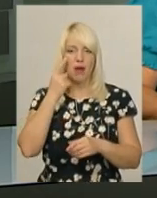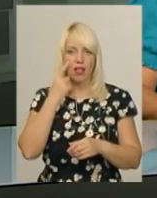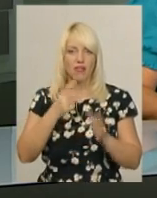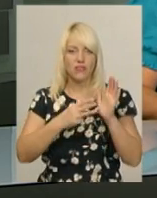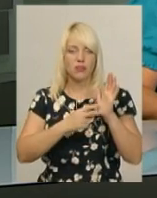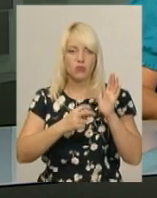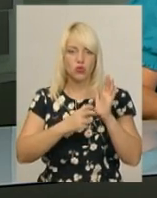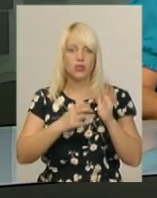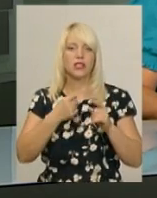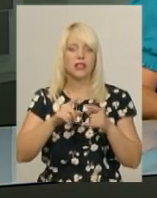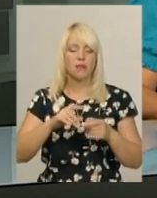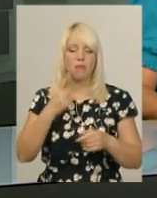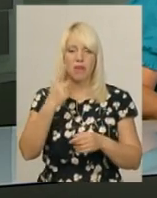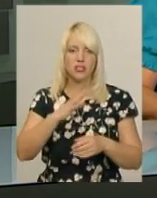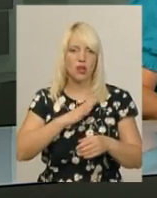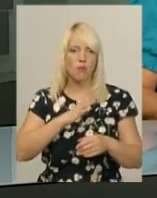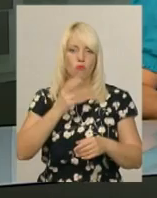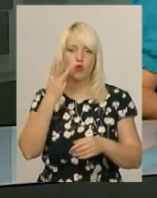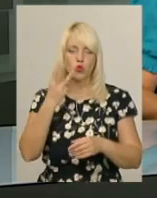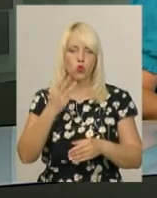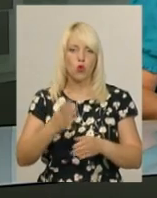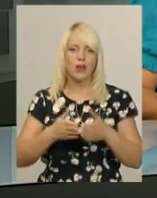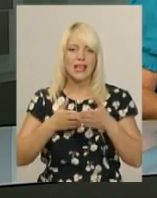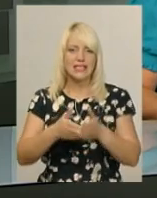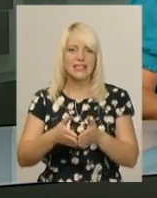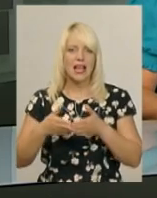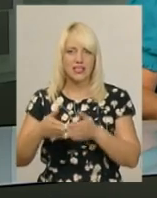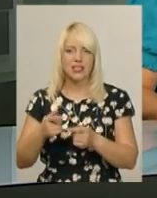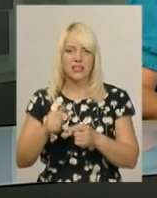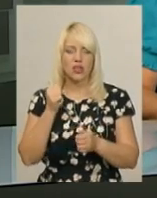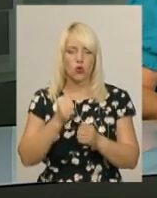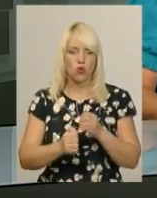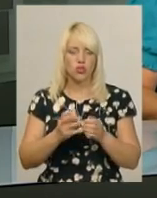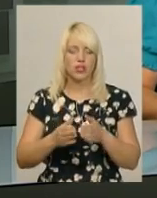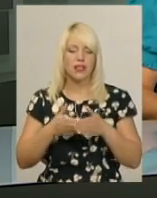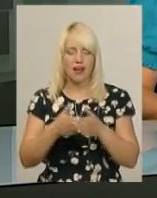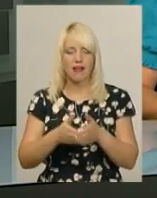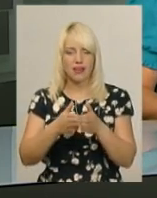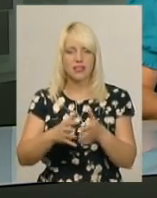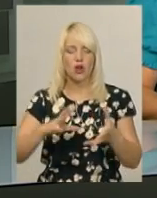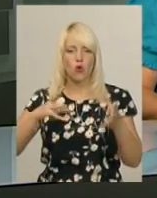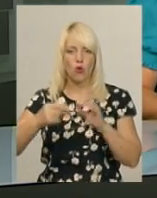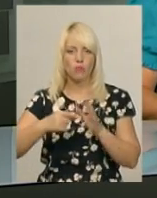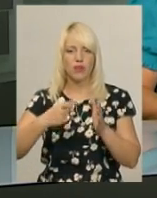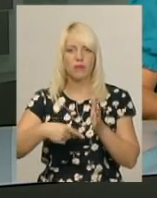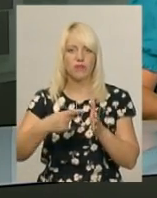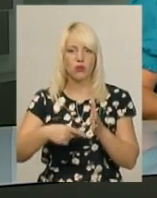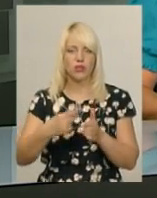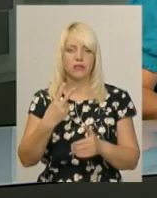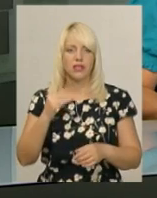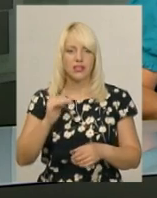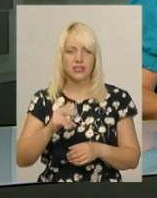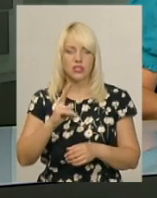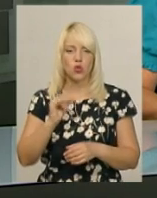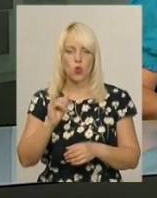бо фінішував першим у всіх трьох заїздах у 5 миль. Кожна на глісарі об'ємом з двигуна – 2000 кубічних сантиметрів.